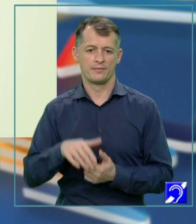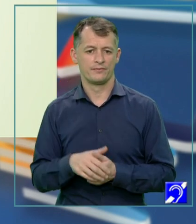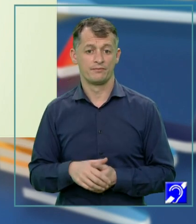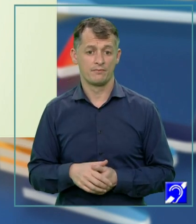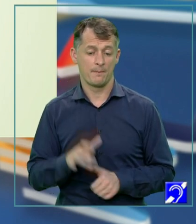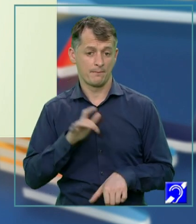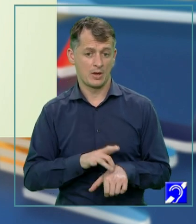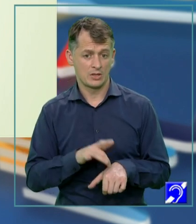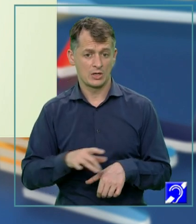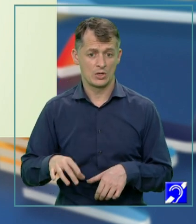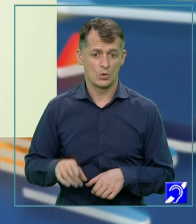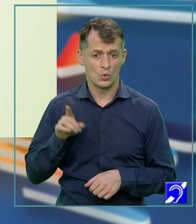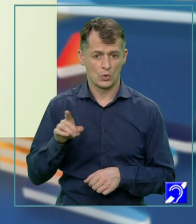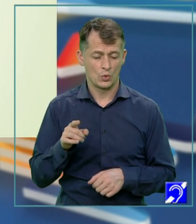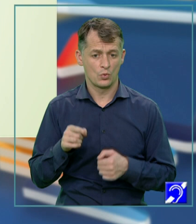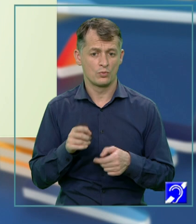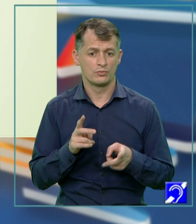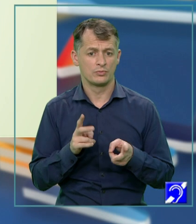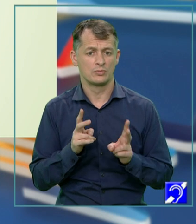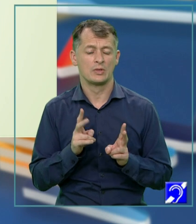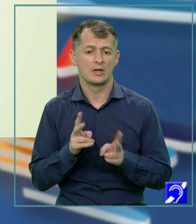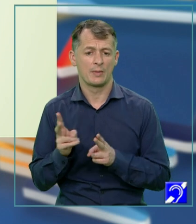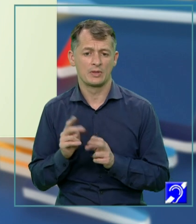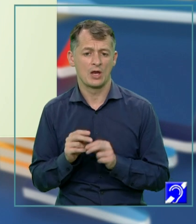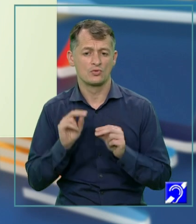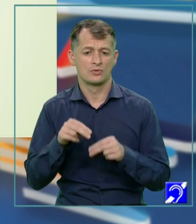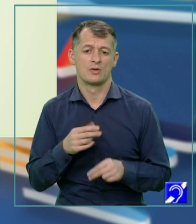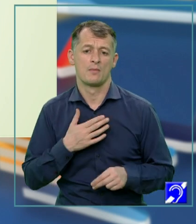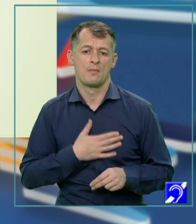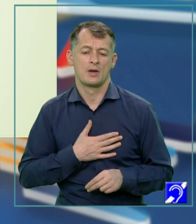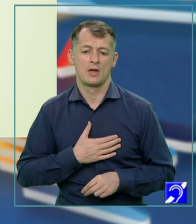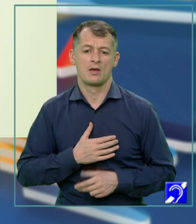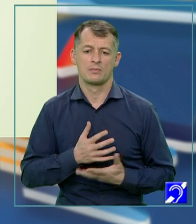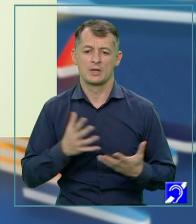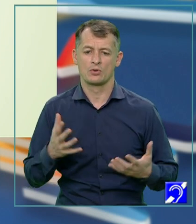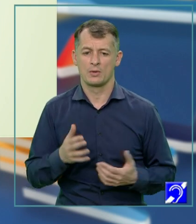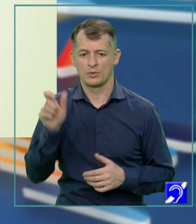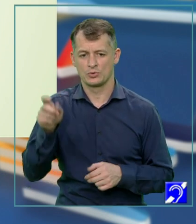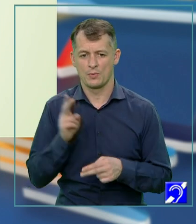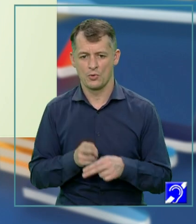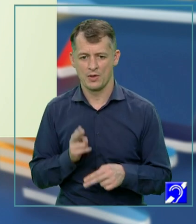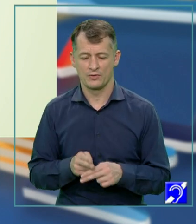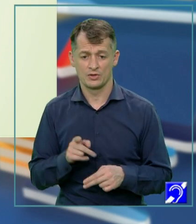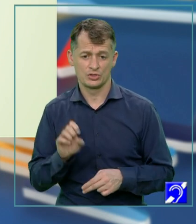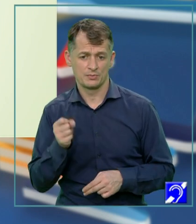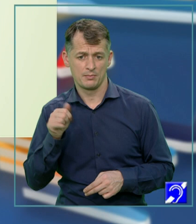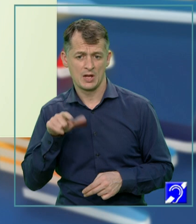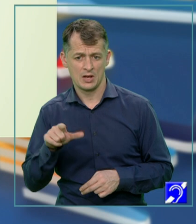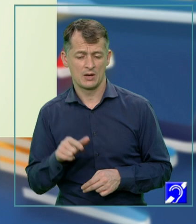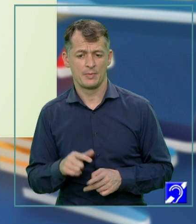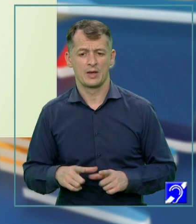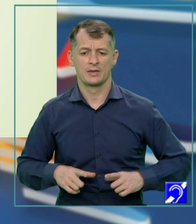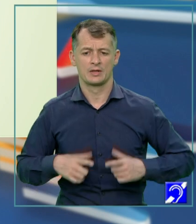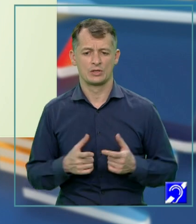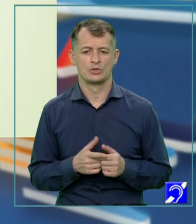zică medicul curant devine un mare admirator al bolnavului pe care îl are în grijă a sa. Șmil mai trăiește și o dramă personală, un